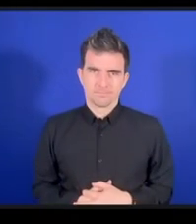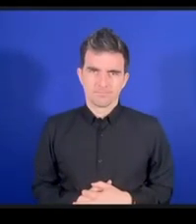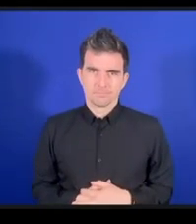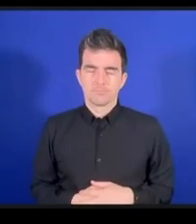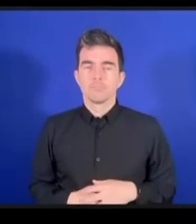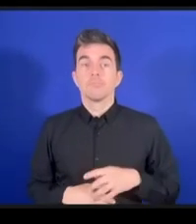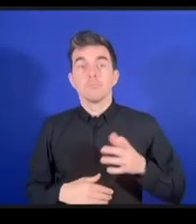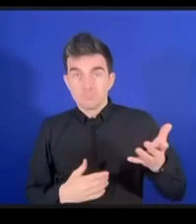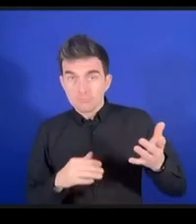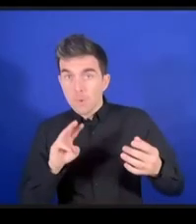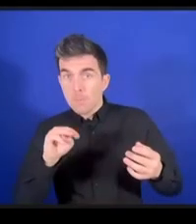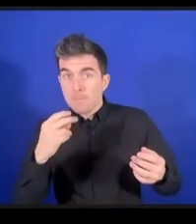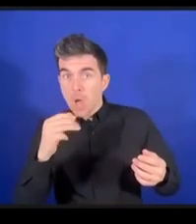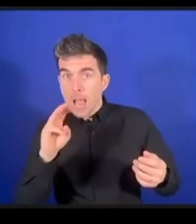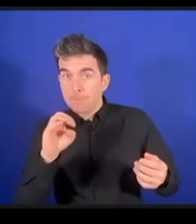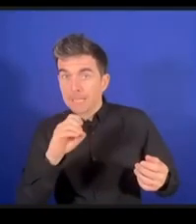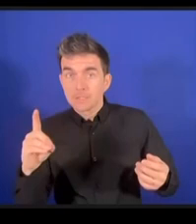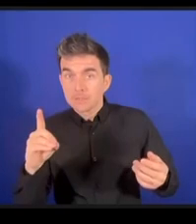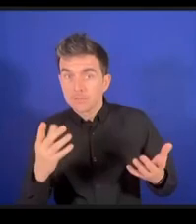ありがとうございます